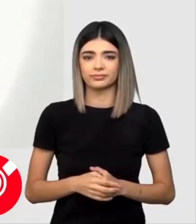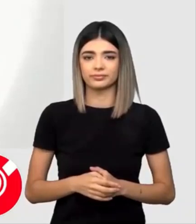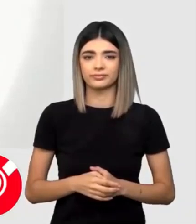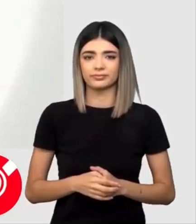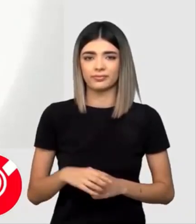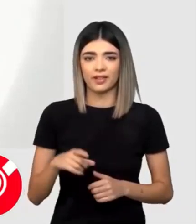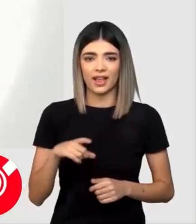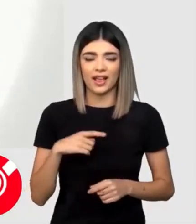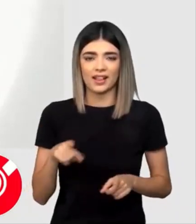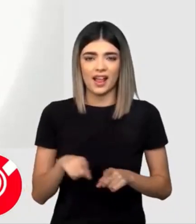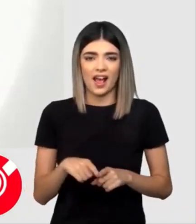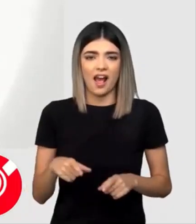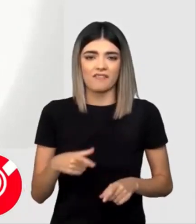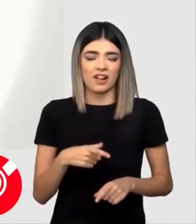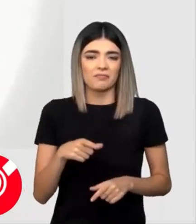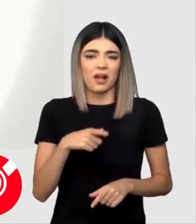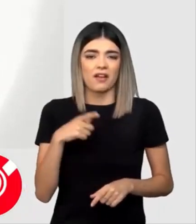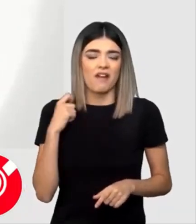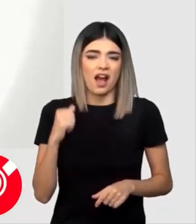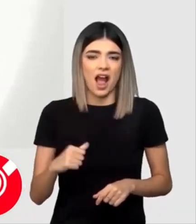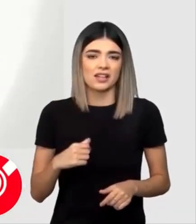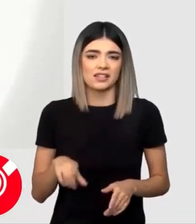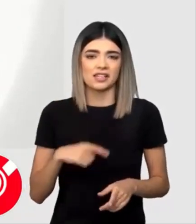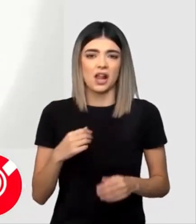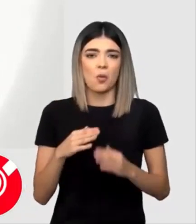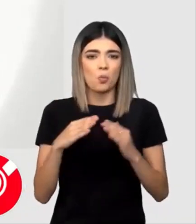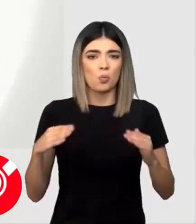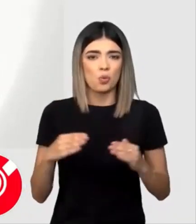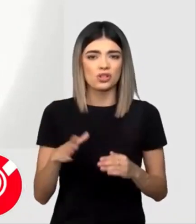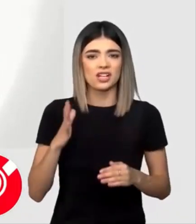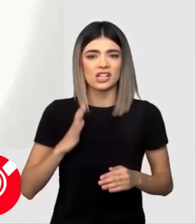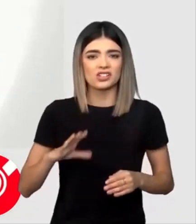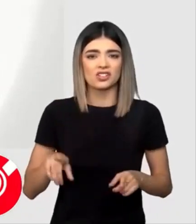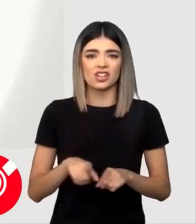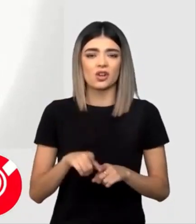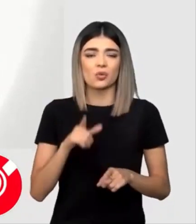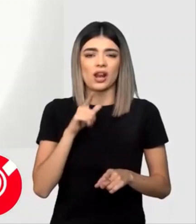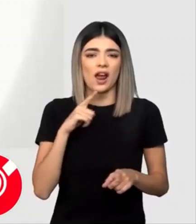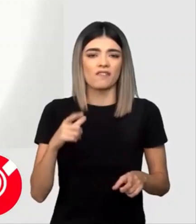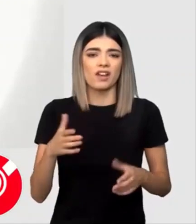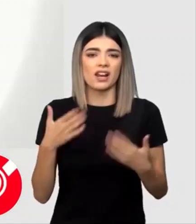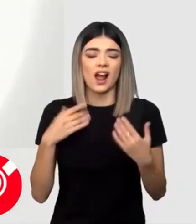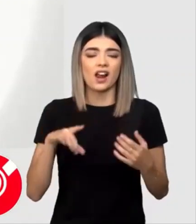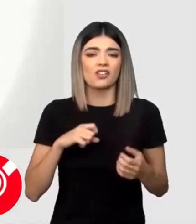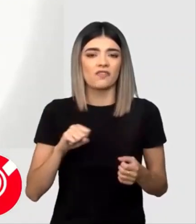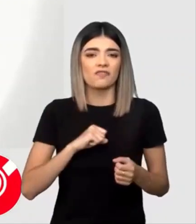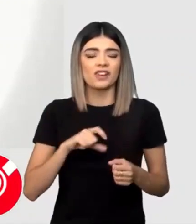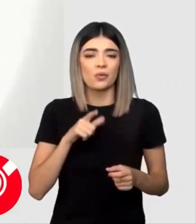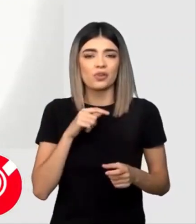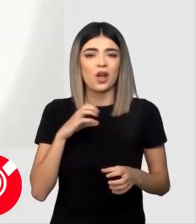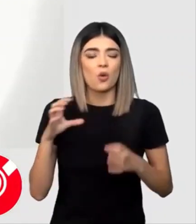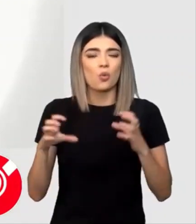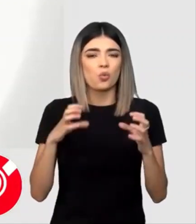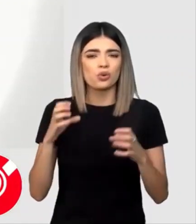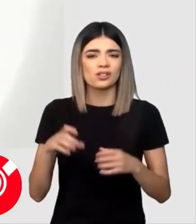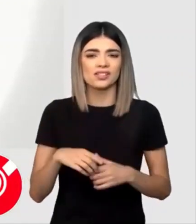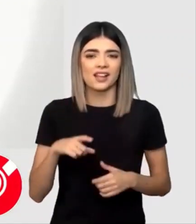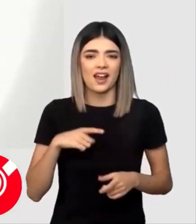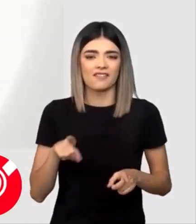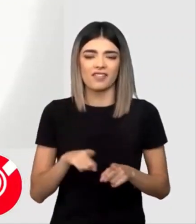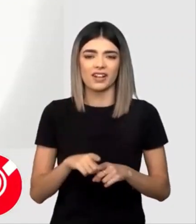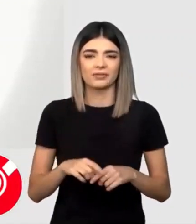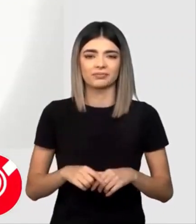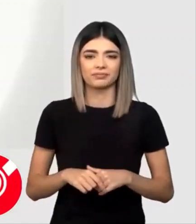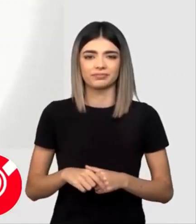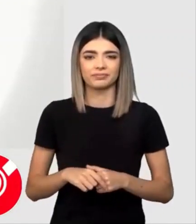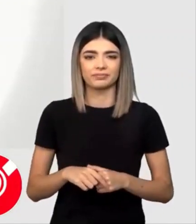În plin sezon de vacanțe, mulți turiști aleg muntele pentru un concediu de neuitat, însă din cauza urșilor, vacanța se poate transforma într-un dezastru.